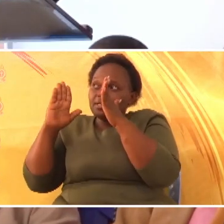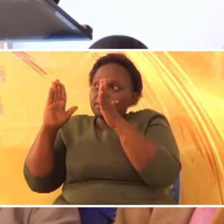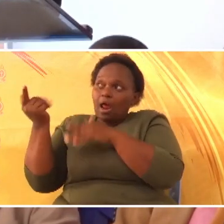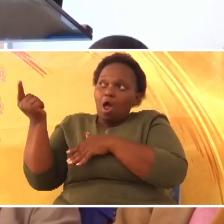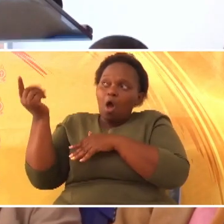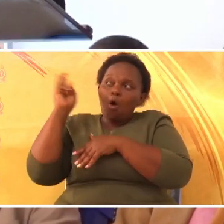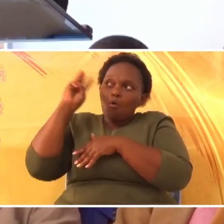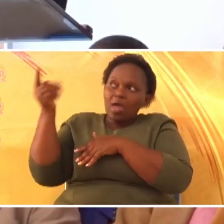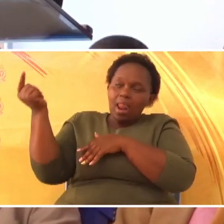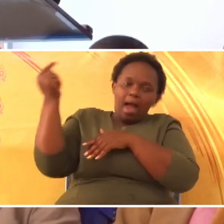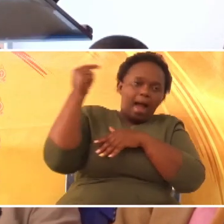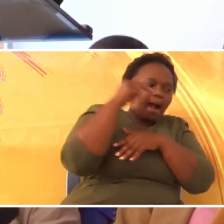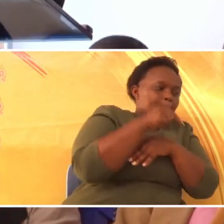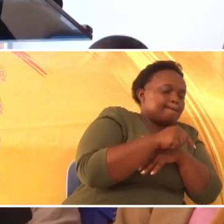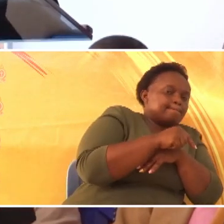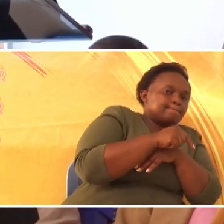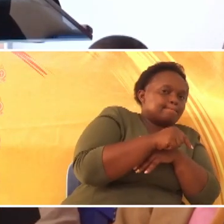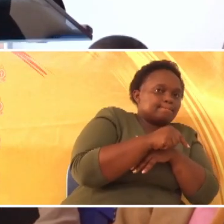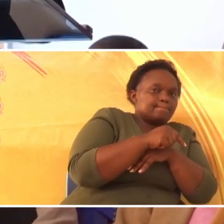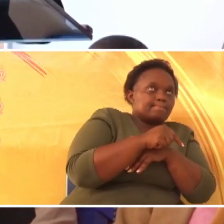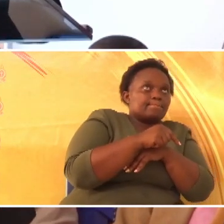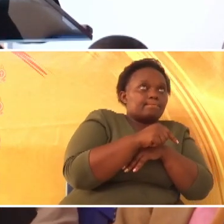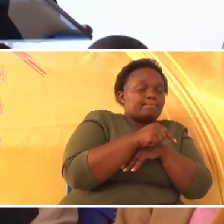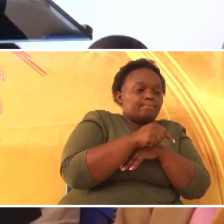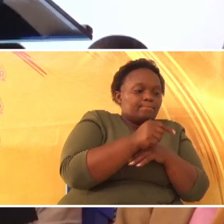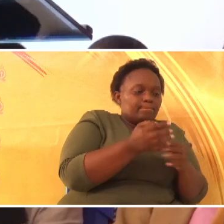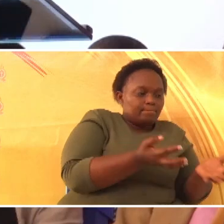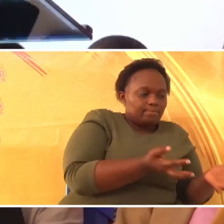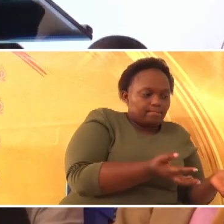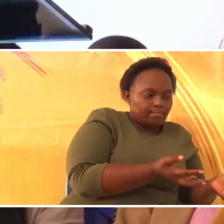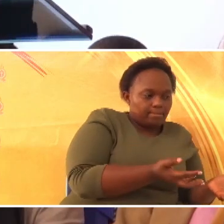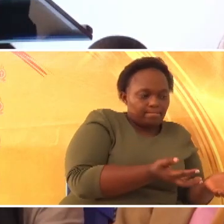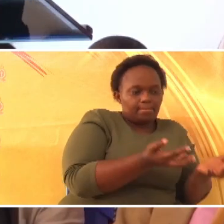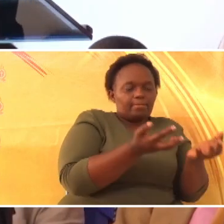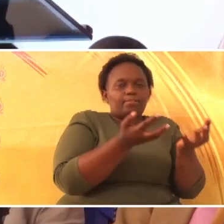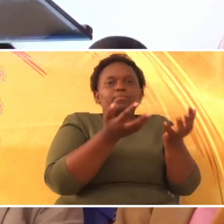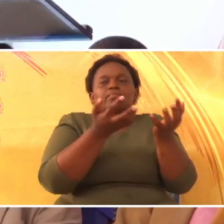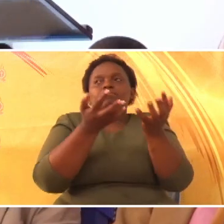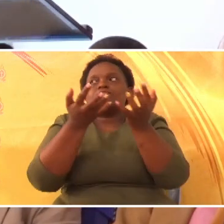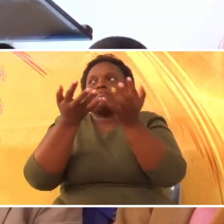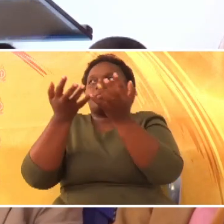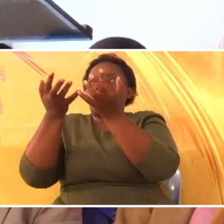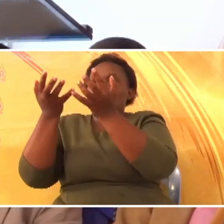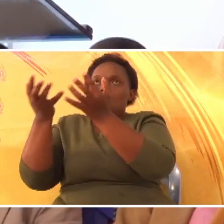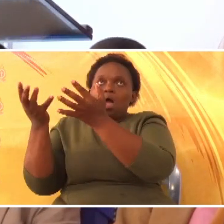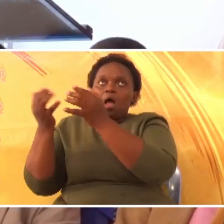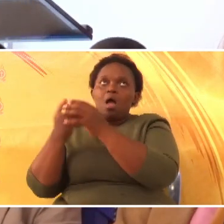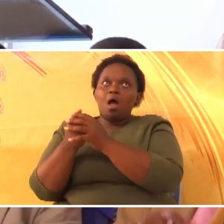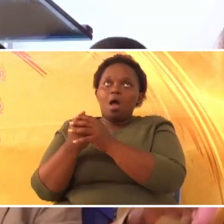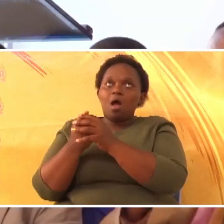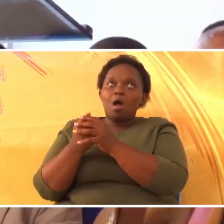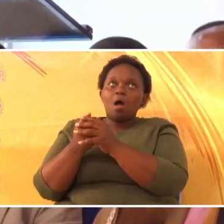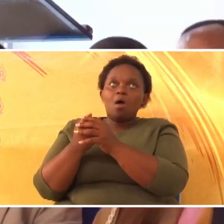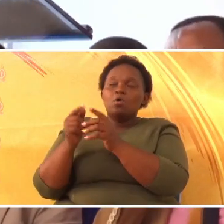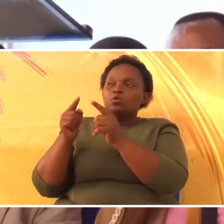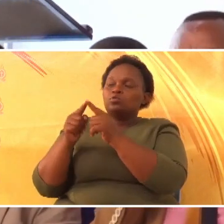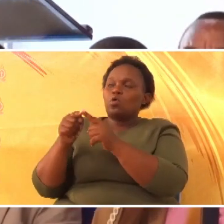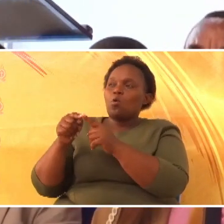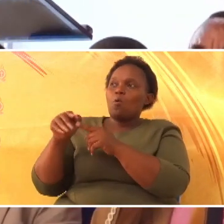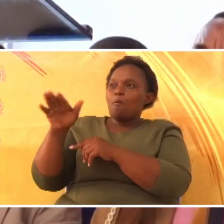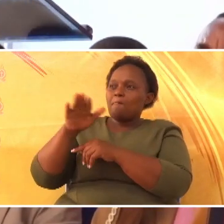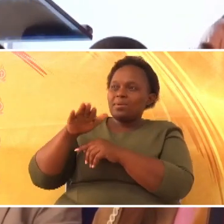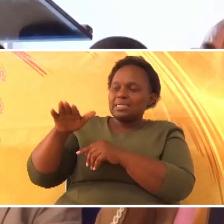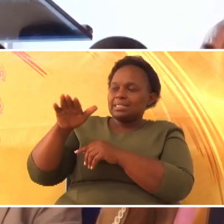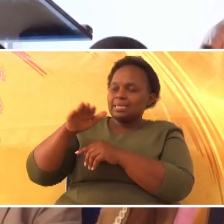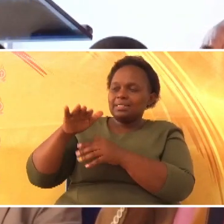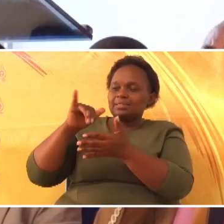anaye kuja, anakuchukua, anakupeleka, pale anapokaa. Na